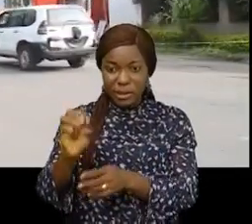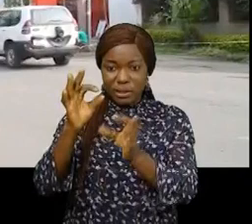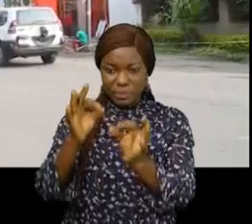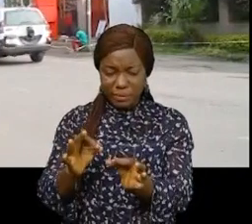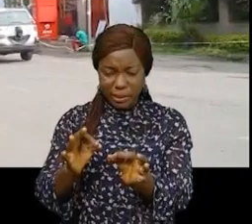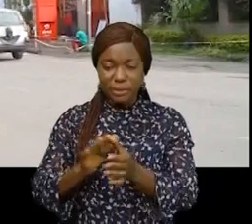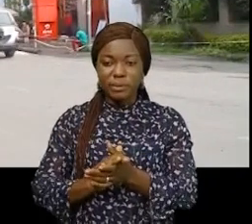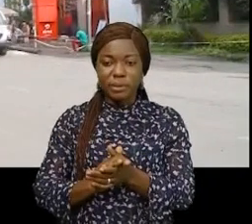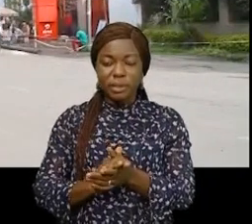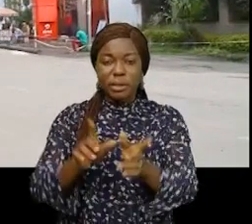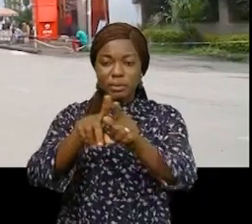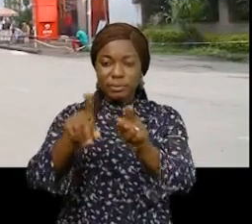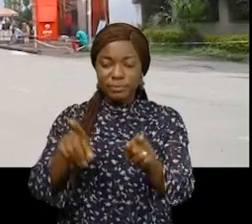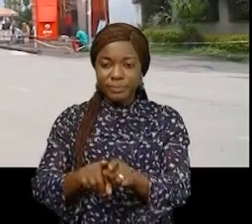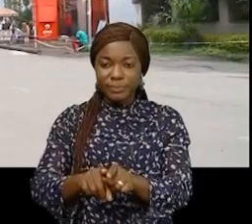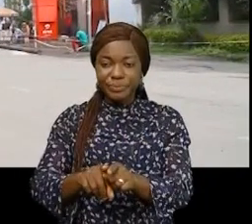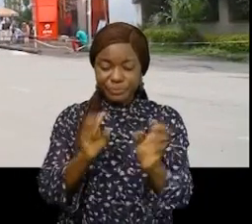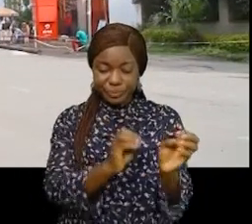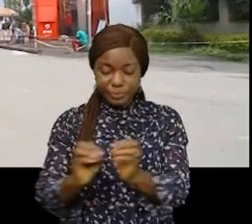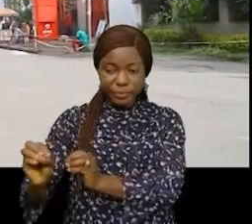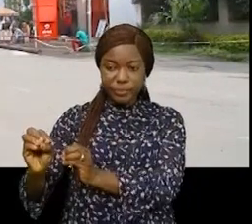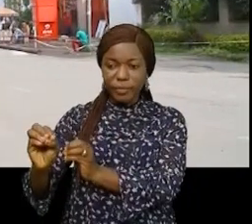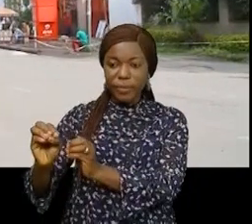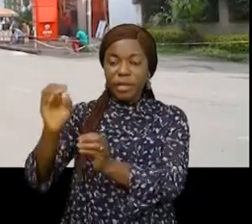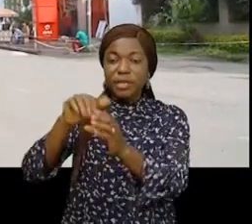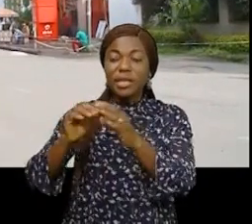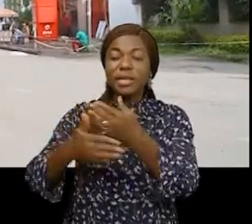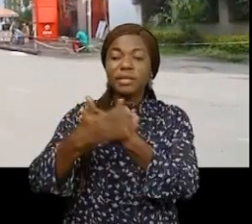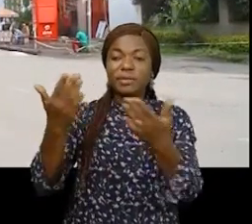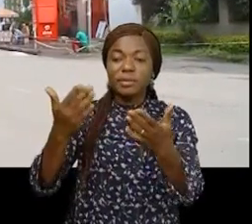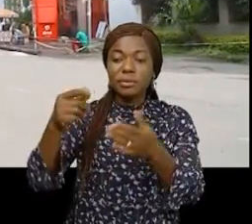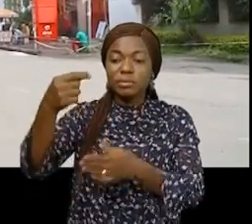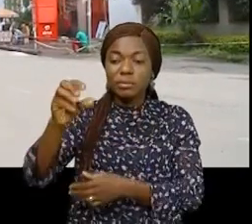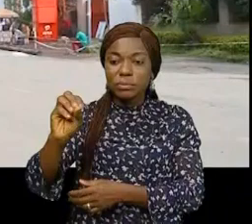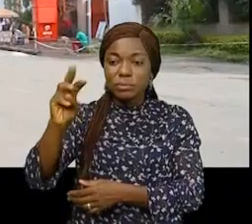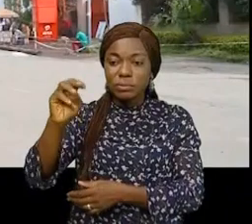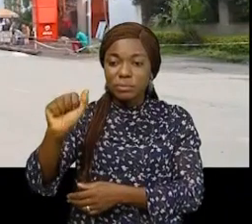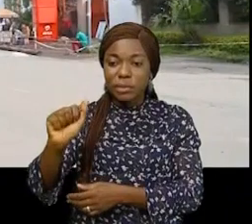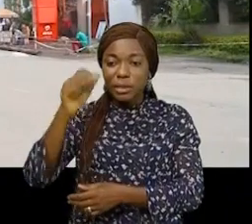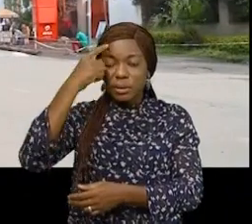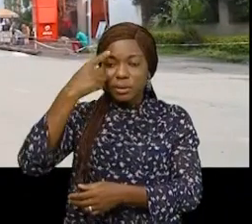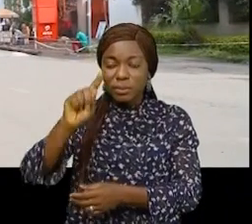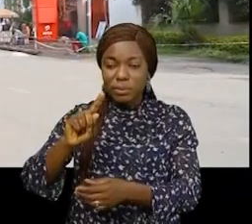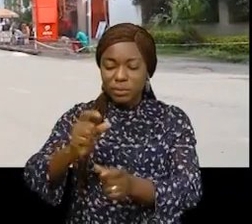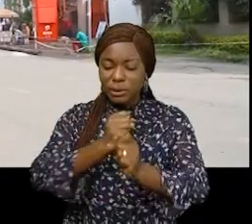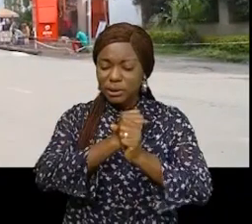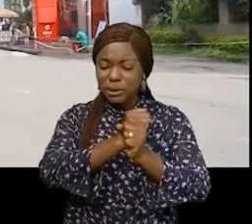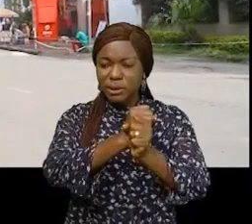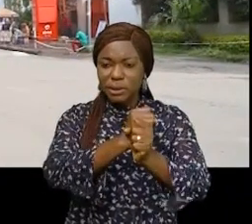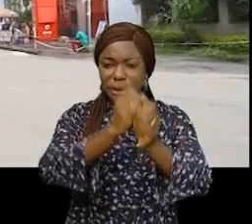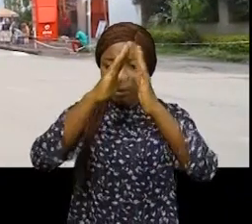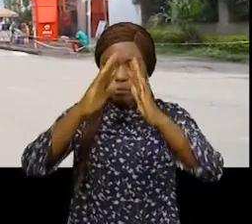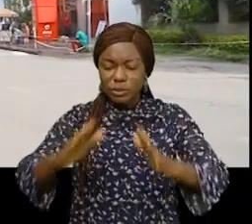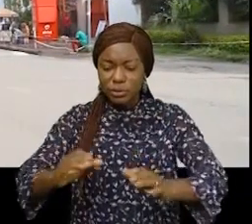patrouilles mixtes seront organisées à travers la ville de Goma pour sécuriser les biens, pour sécuriser les maisons,